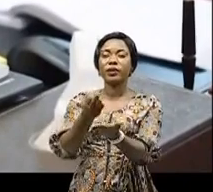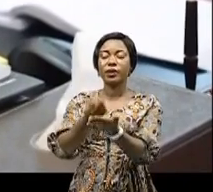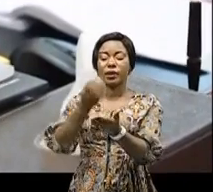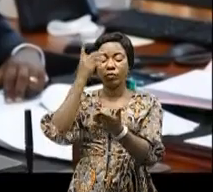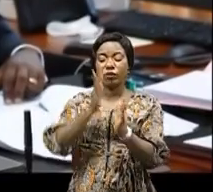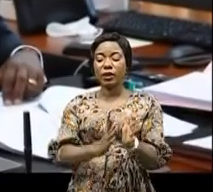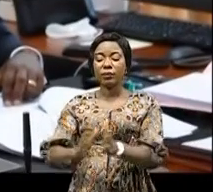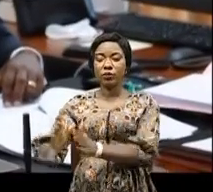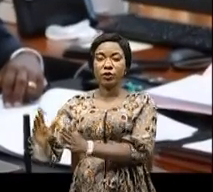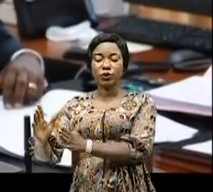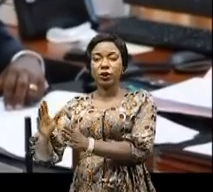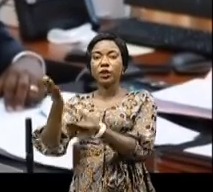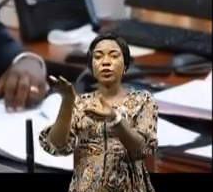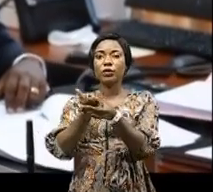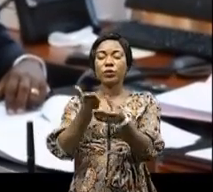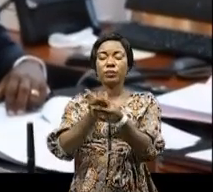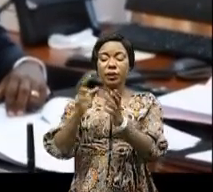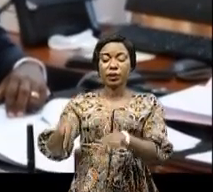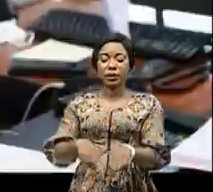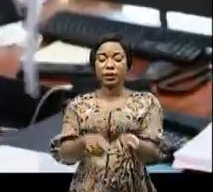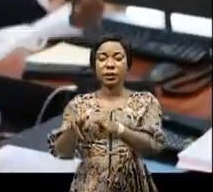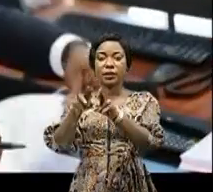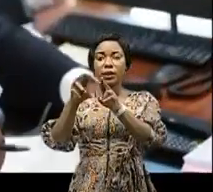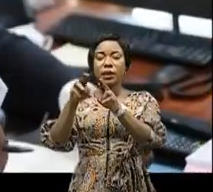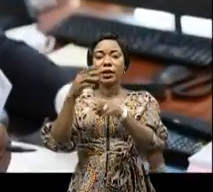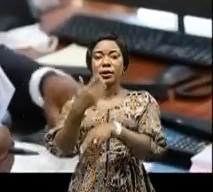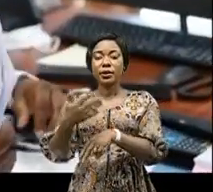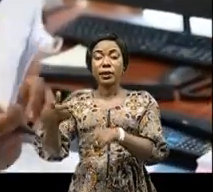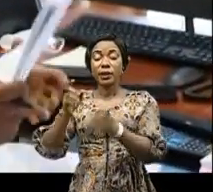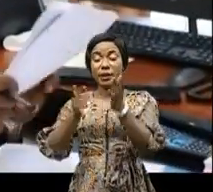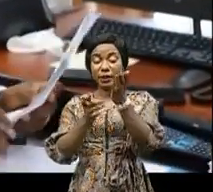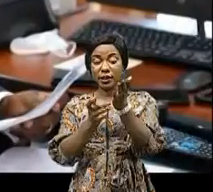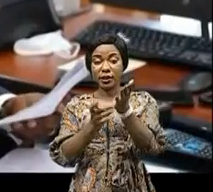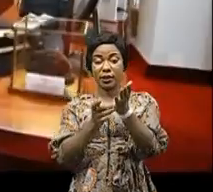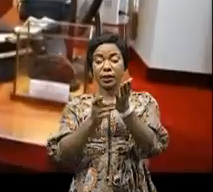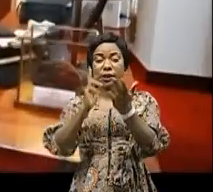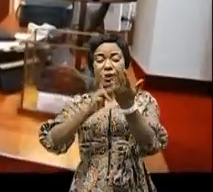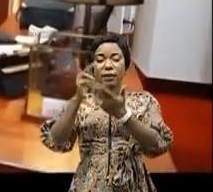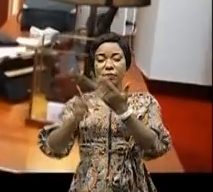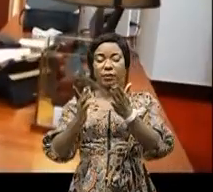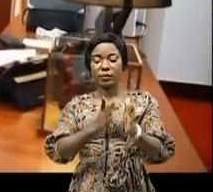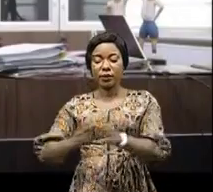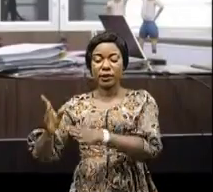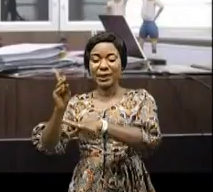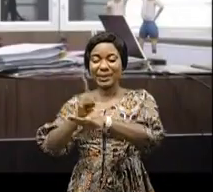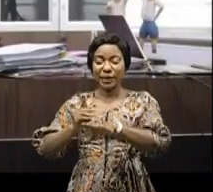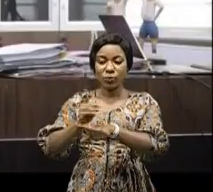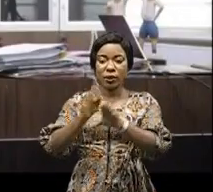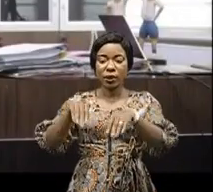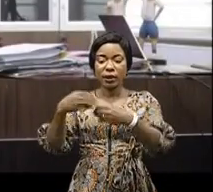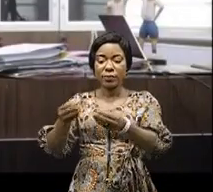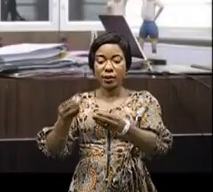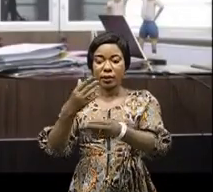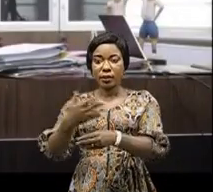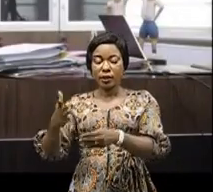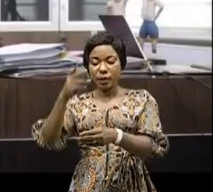'élaboration de documents des stratégies, des outils techniques, de plans d'aménagement du territoire et la mise en œuvre de la